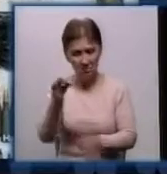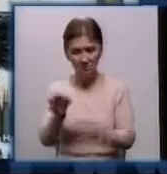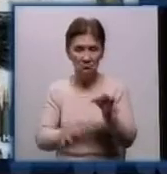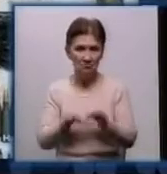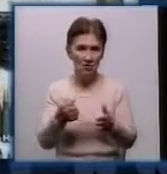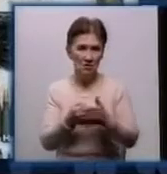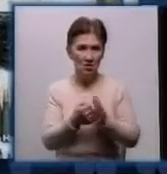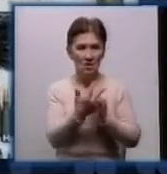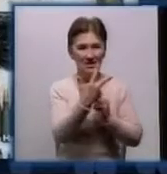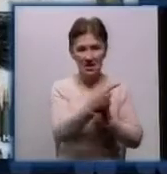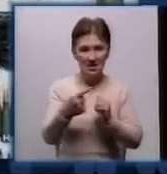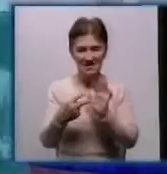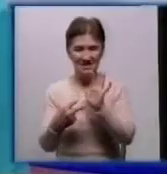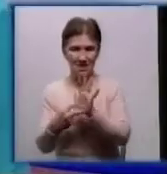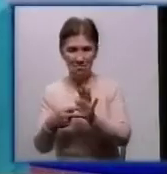7 років.